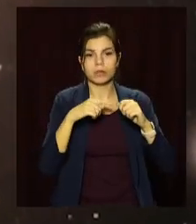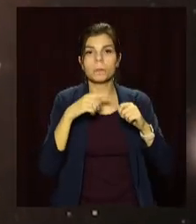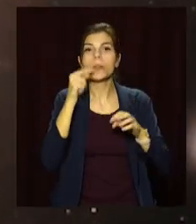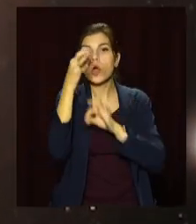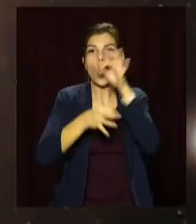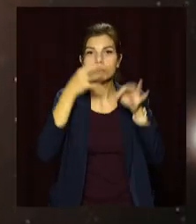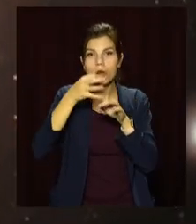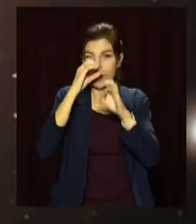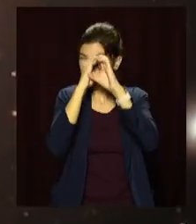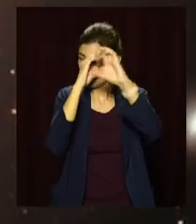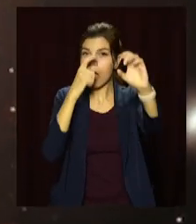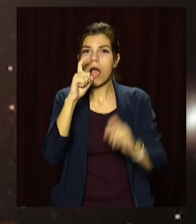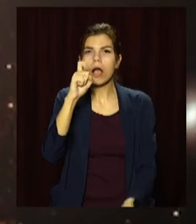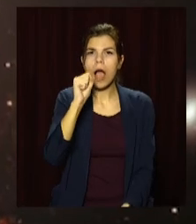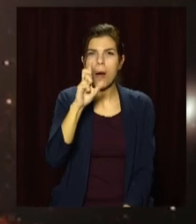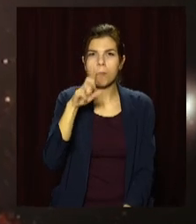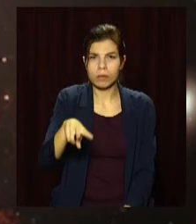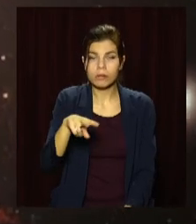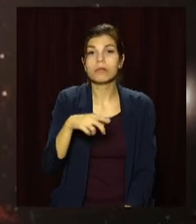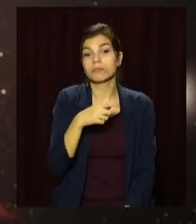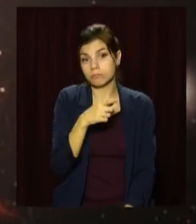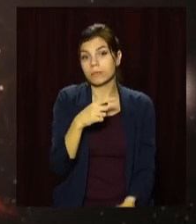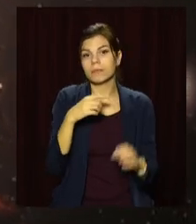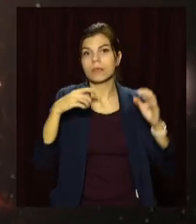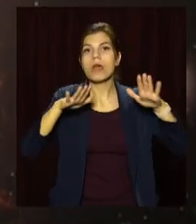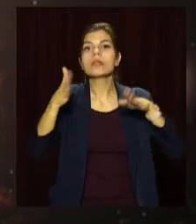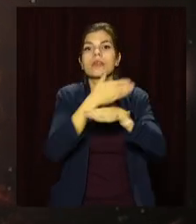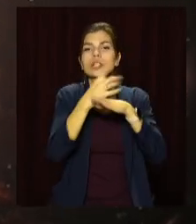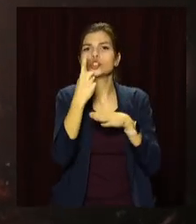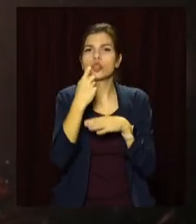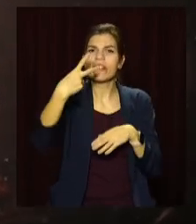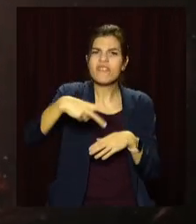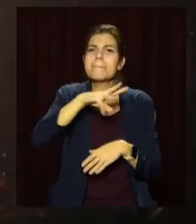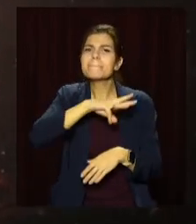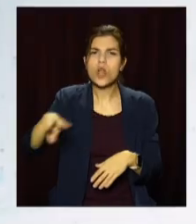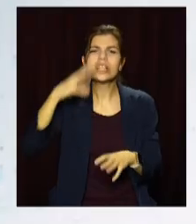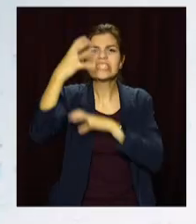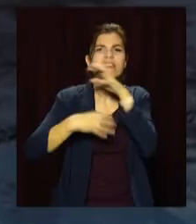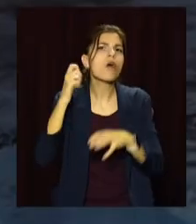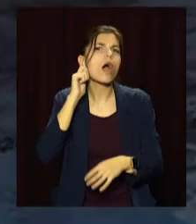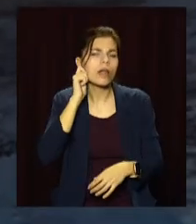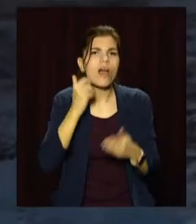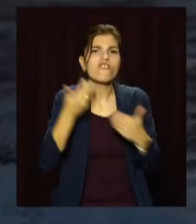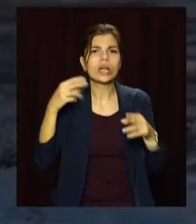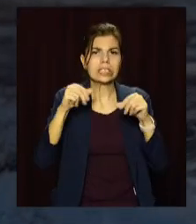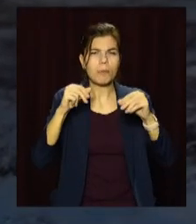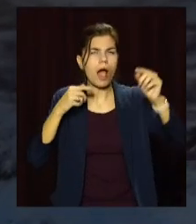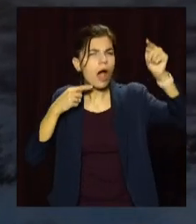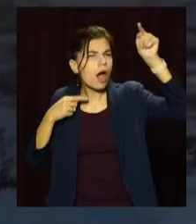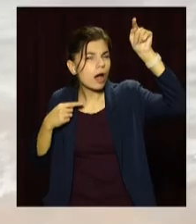космічного телескопа «Хаббл». А самі галактики знаходяться на відстані 120 мільйонів світових років від Землі.